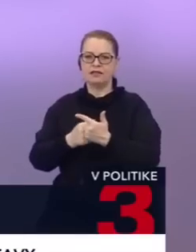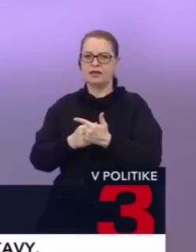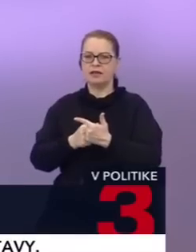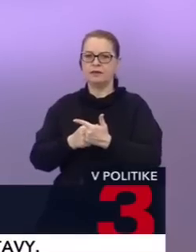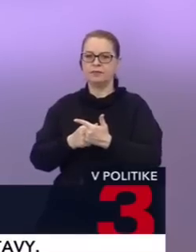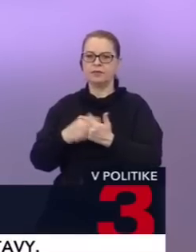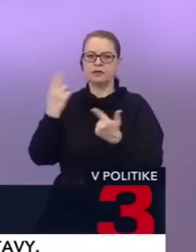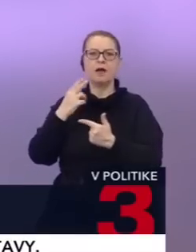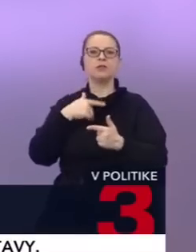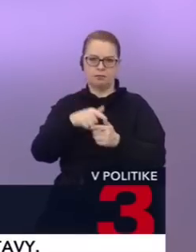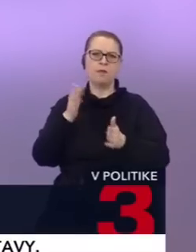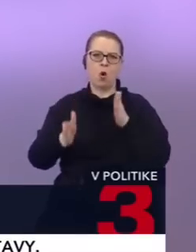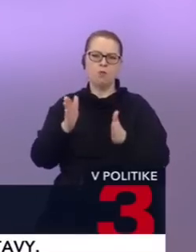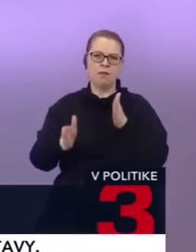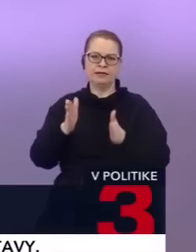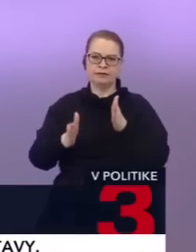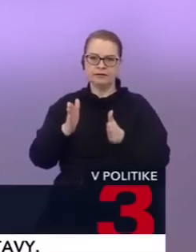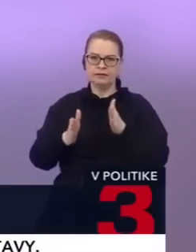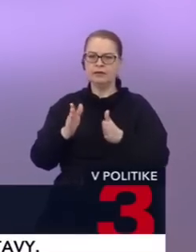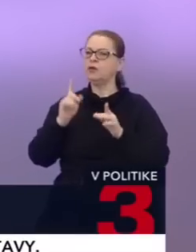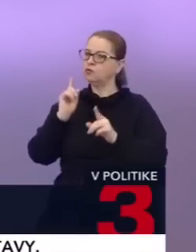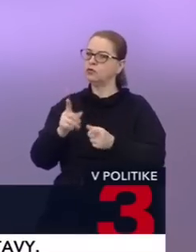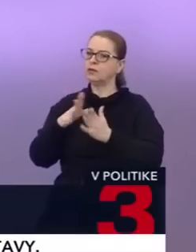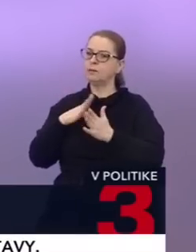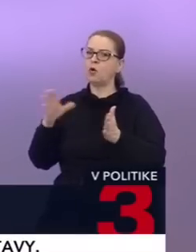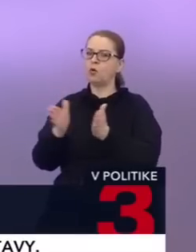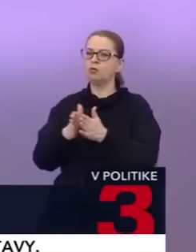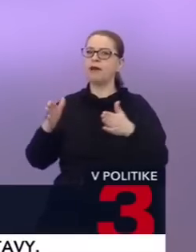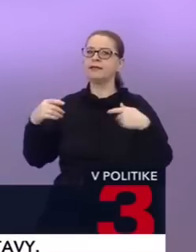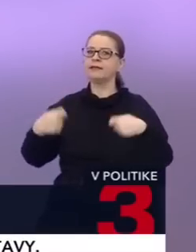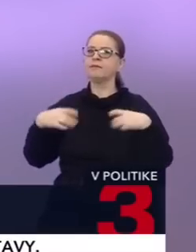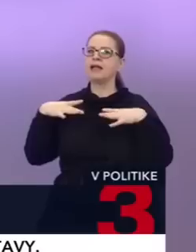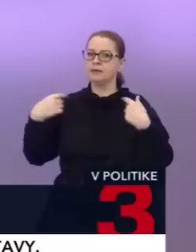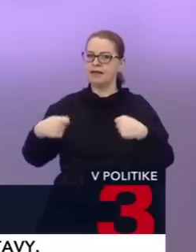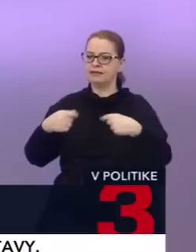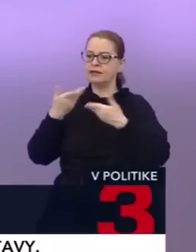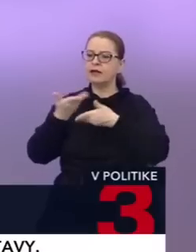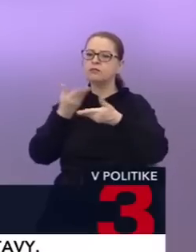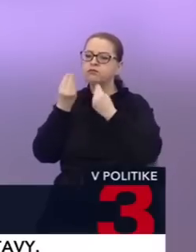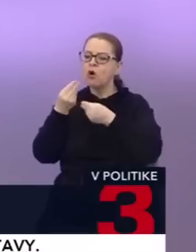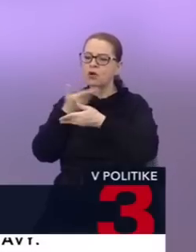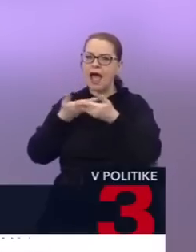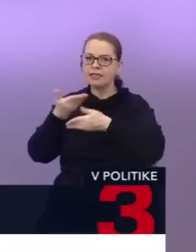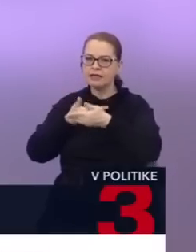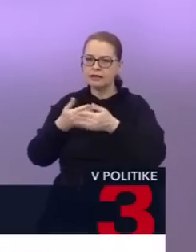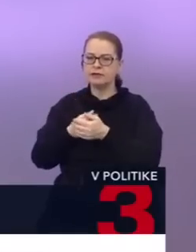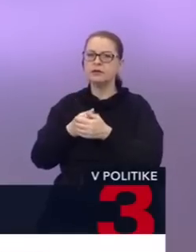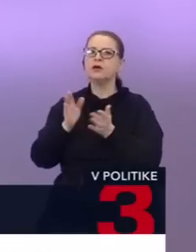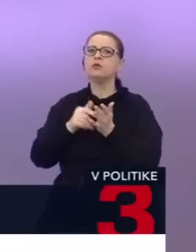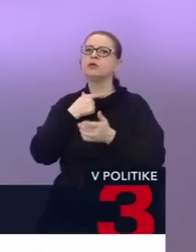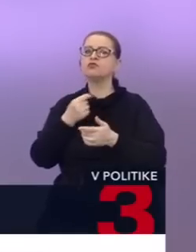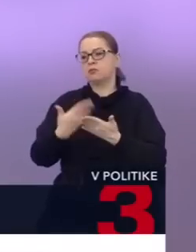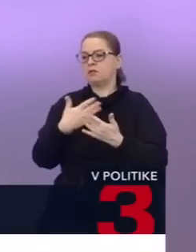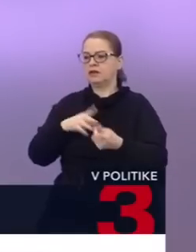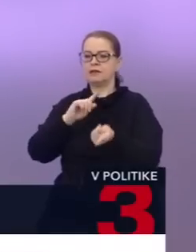obmedzenia. Napríklad, kde sa musíme s pani prezidentkou veľmi intenzívne radiť. A teda potrebujeme jej súhlas. Napríklad, aby som chcel vymeniť štátneho